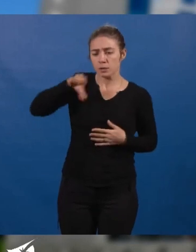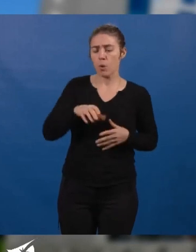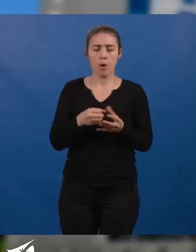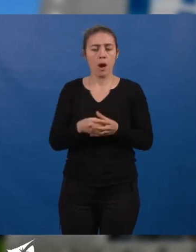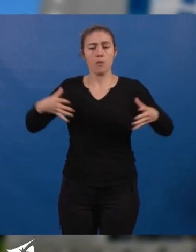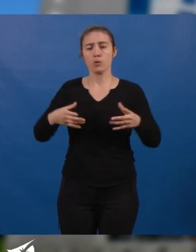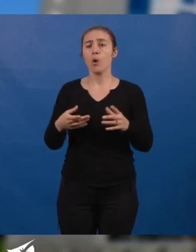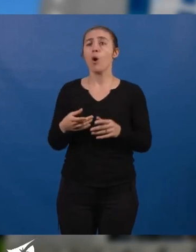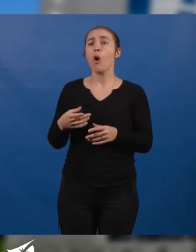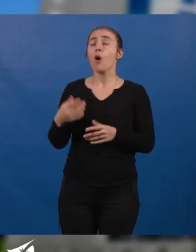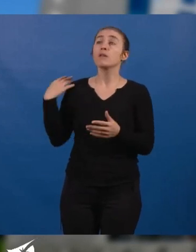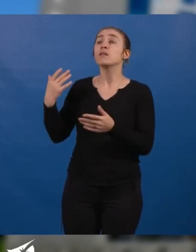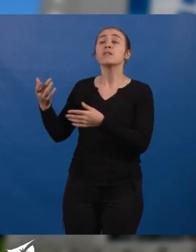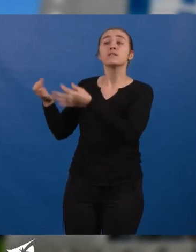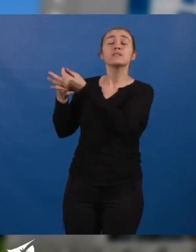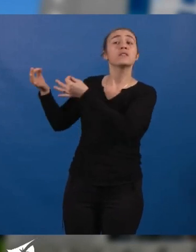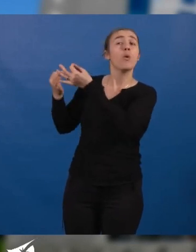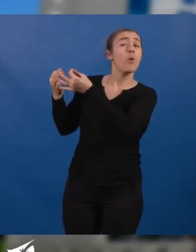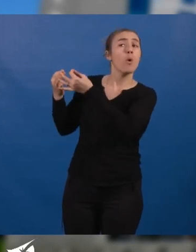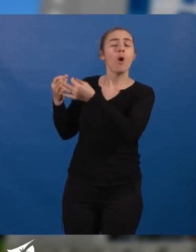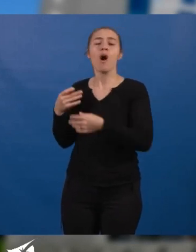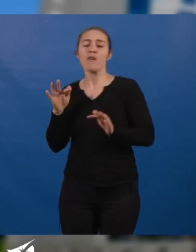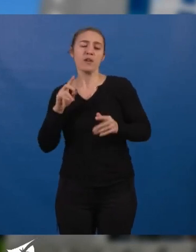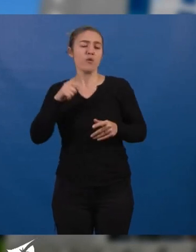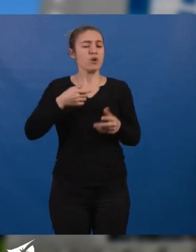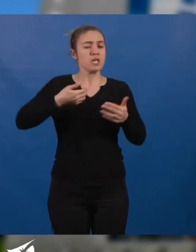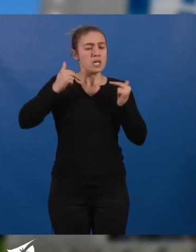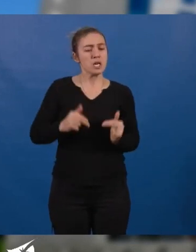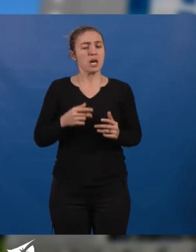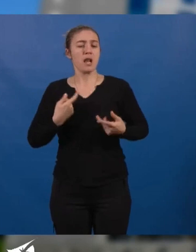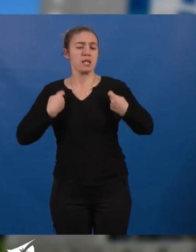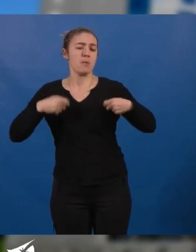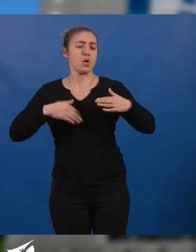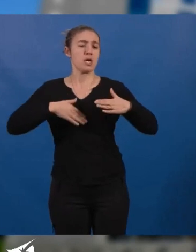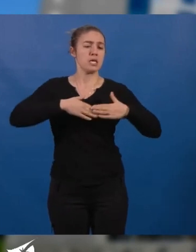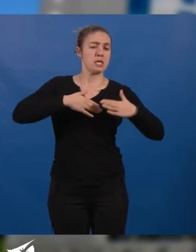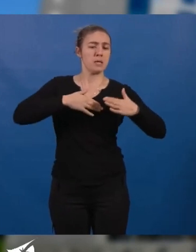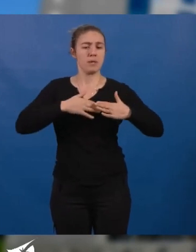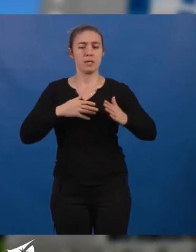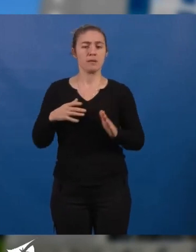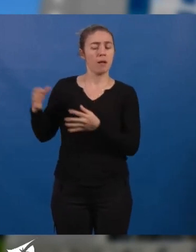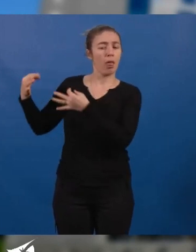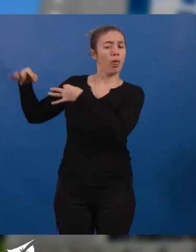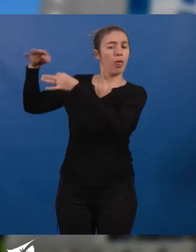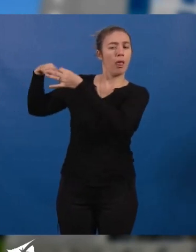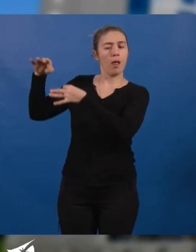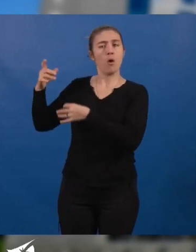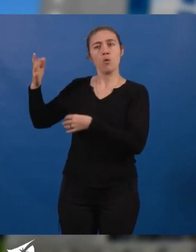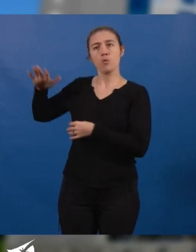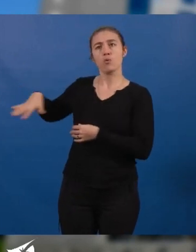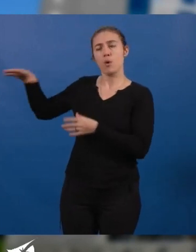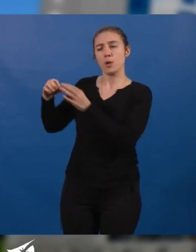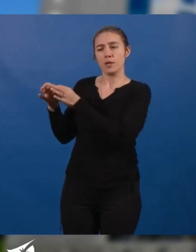la petite musique que j'entends déjà, d'austérité et de réduction des dépenses publiques voulues par nos différentes